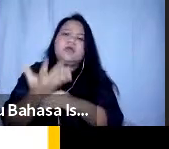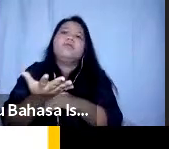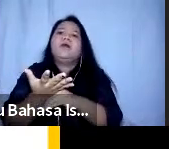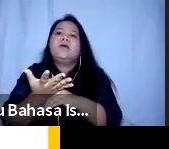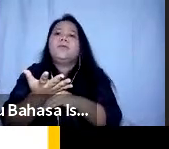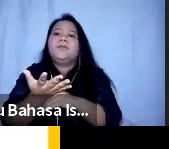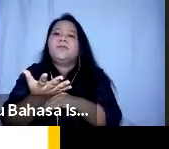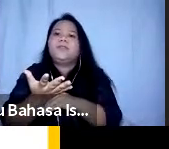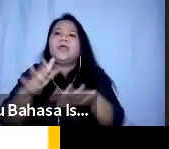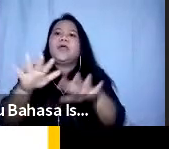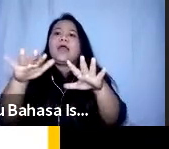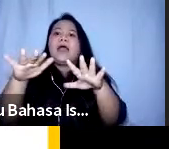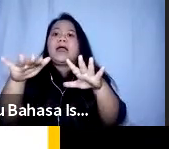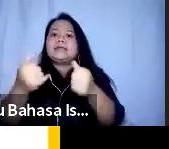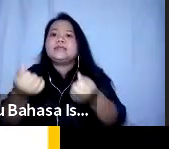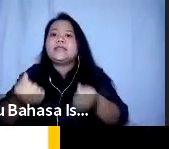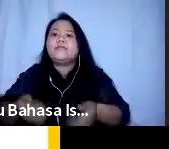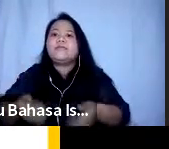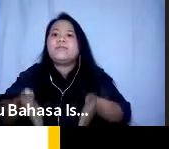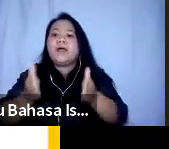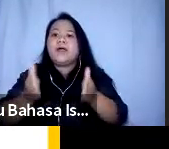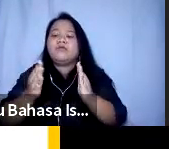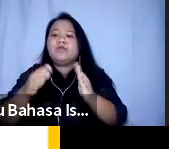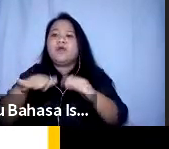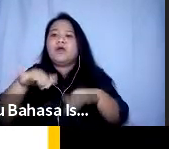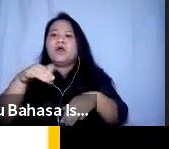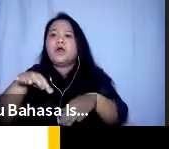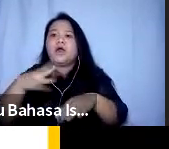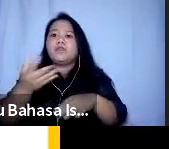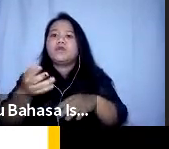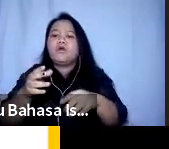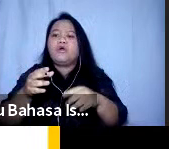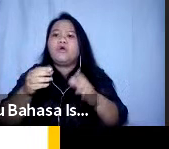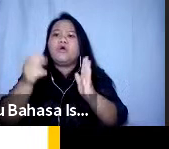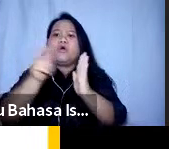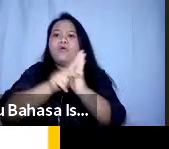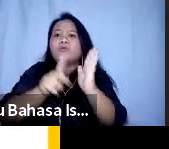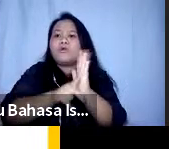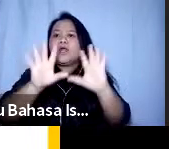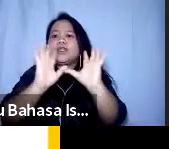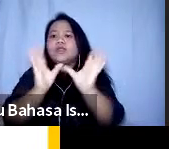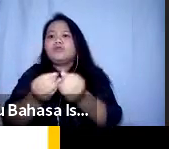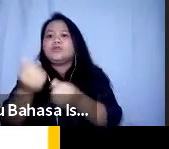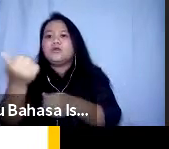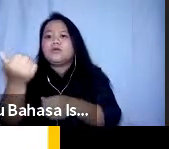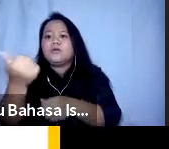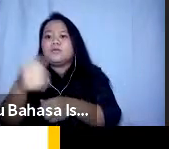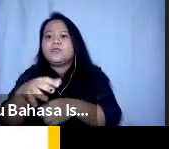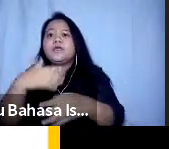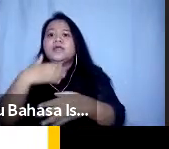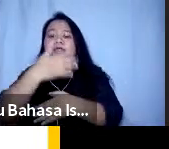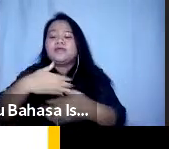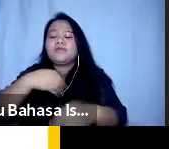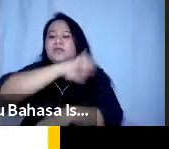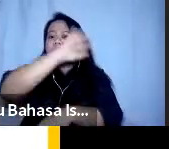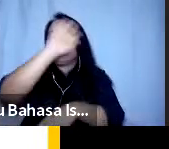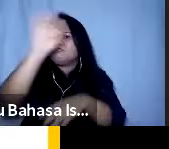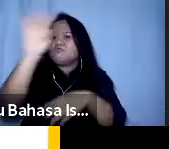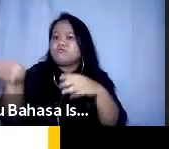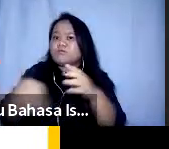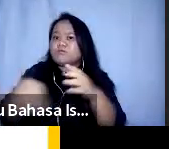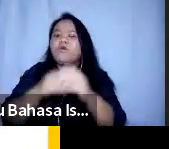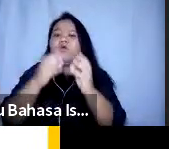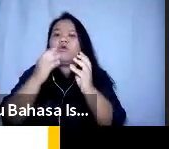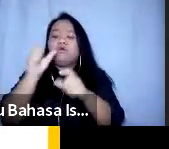hasil dari pembangunan atau program yang inklusif itu juga bisa dinikmati oleh semua orang kita kita memang kita